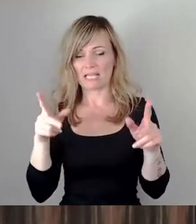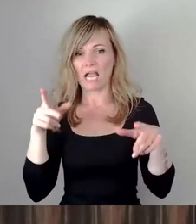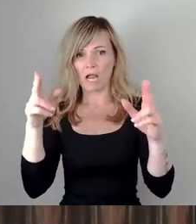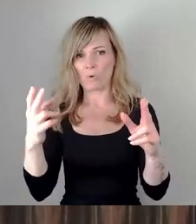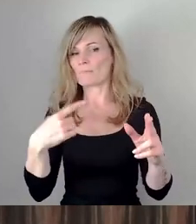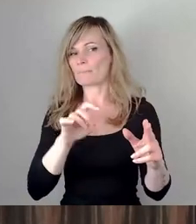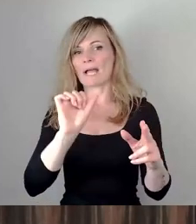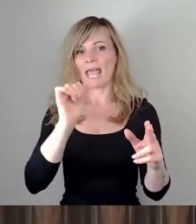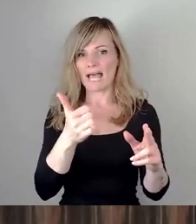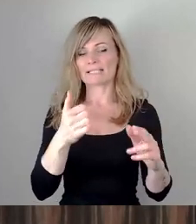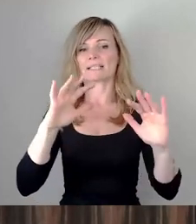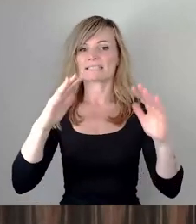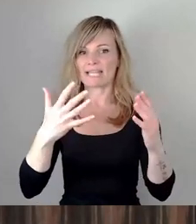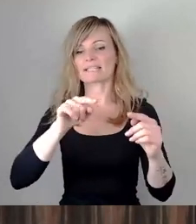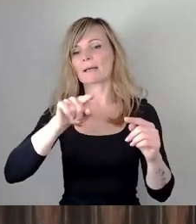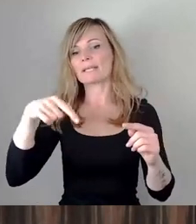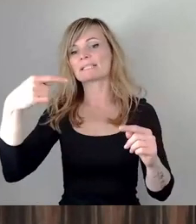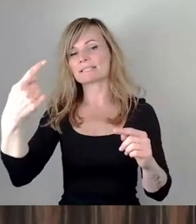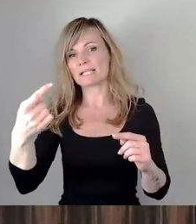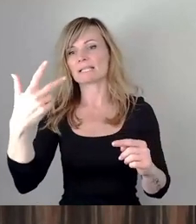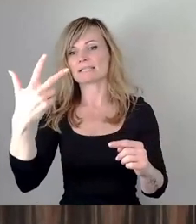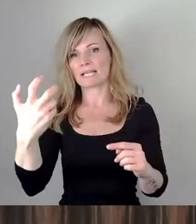vom 1.10. bis zum 30.09.